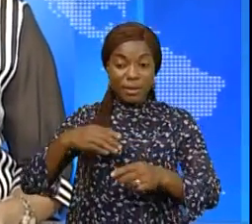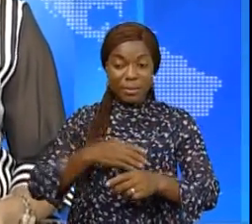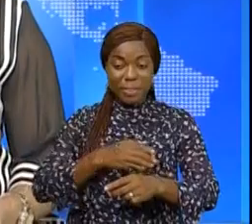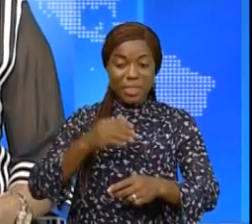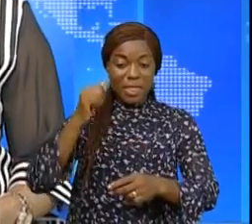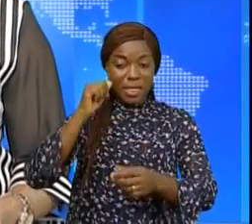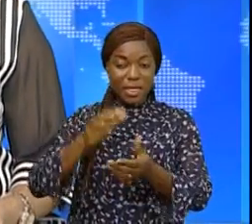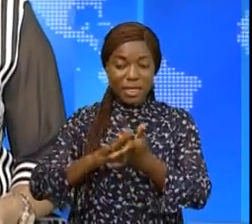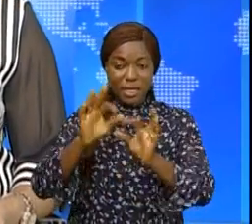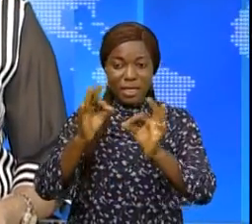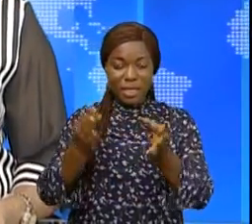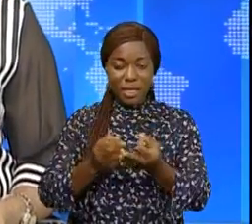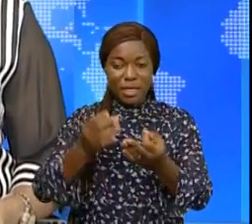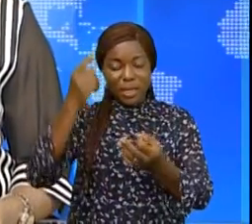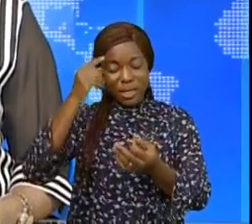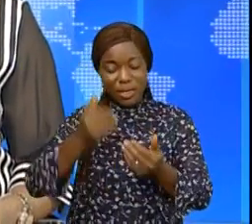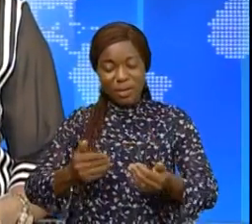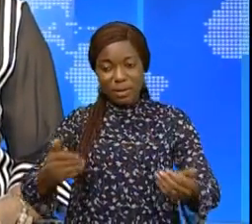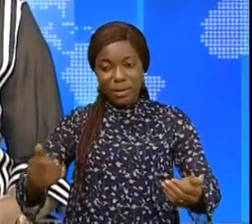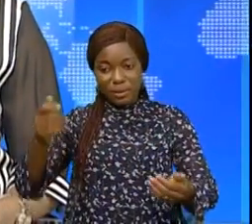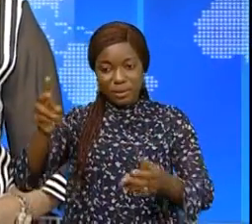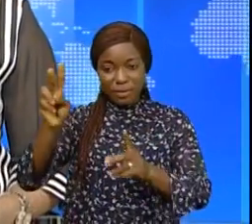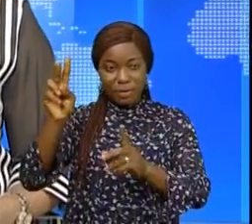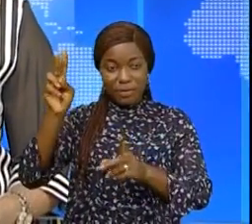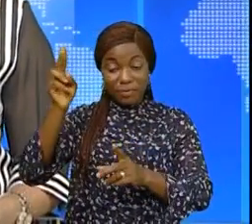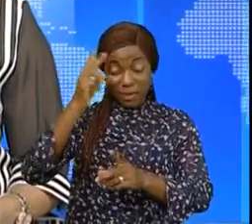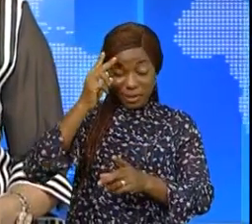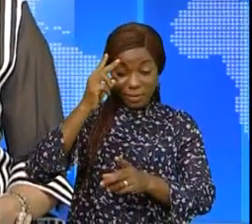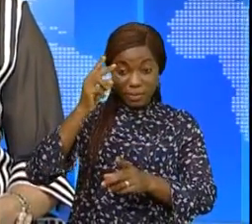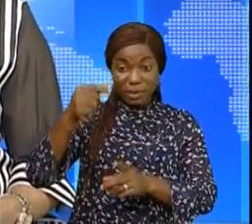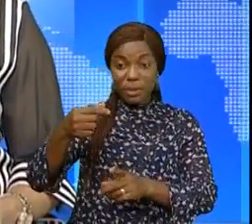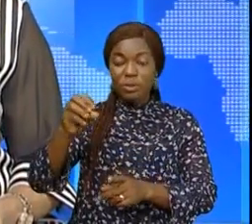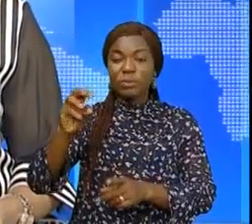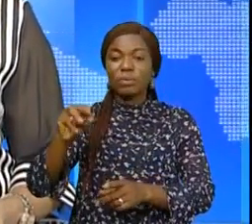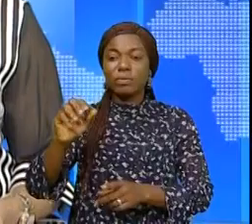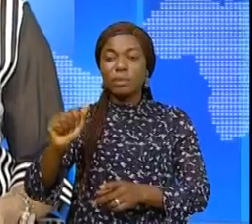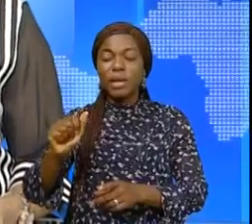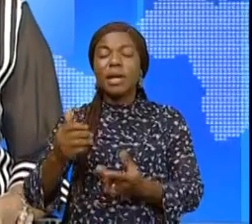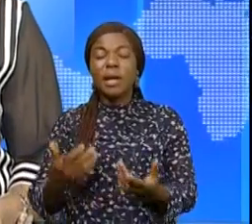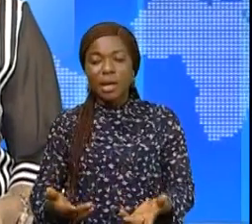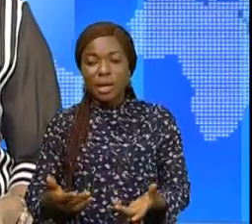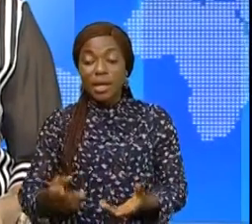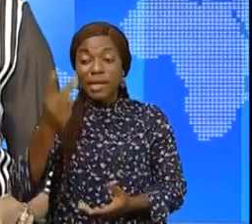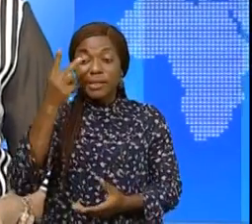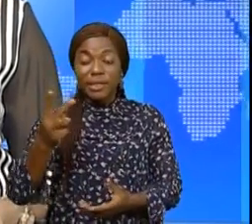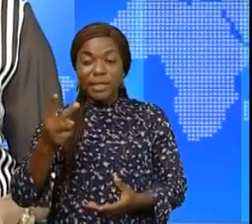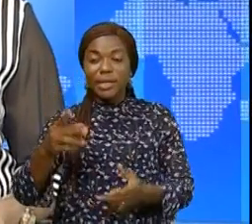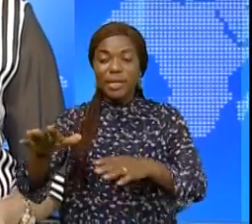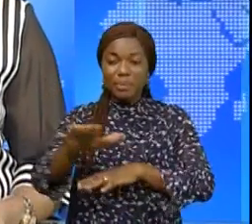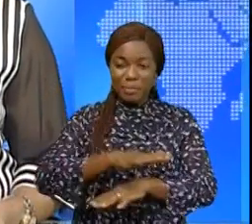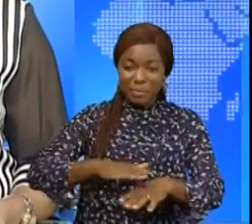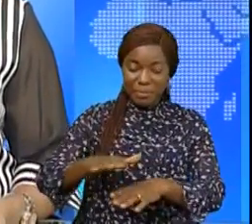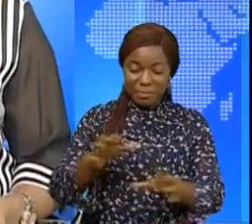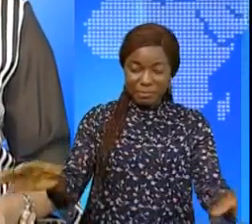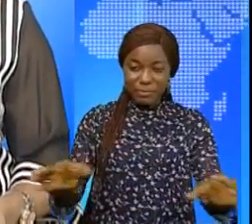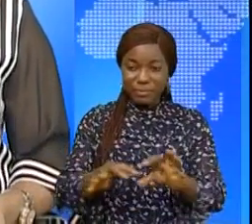faveur des populations victimes de Goma. L'Ouganda et la RDC vont être reliés par un accord de